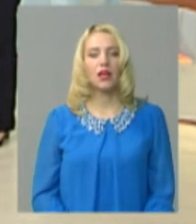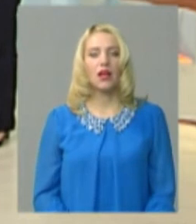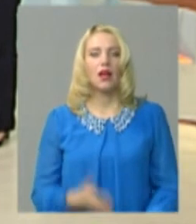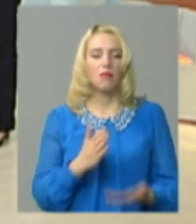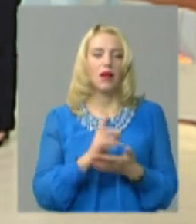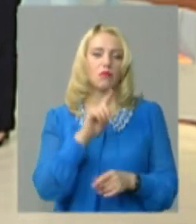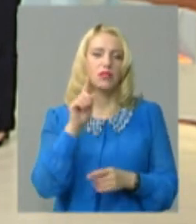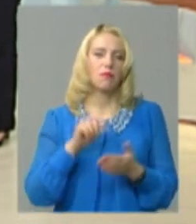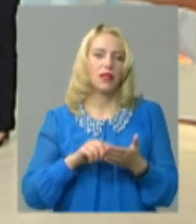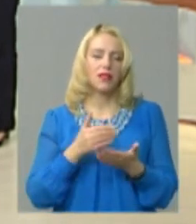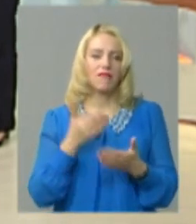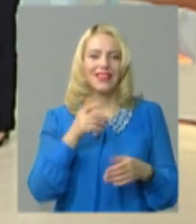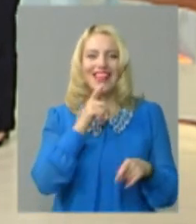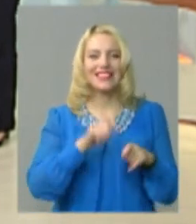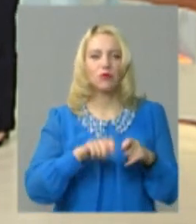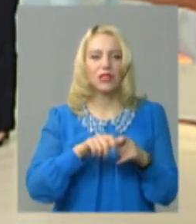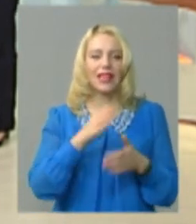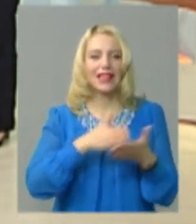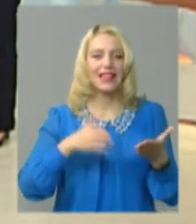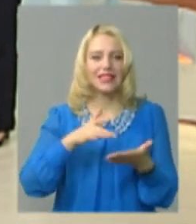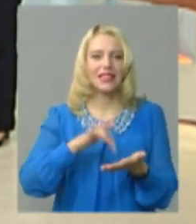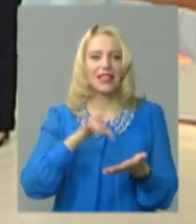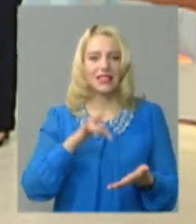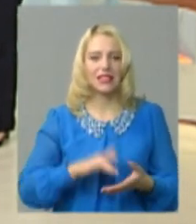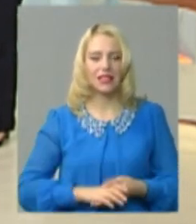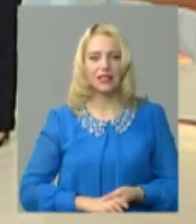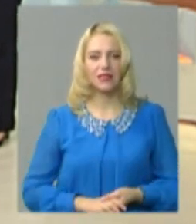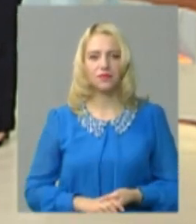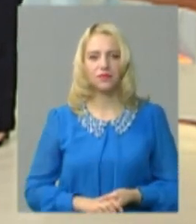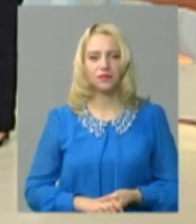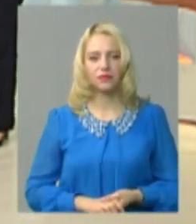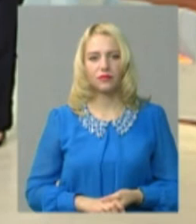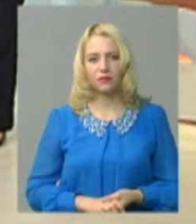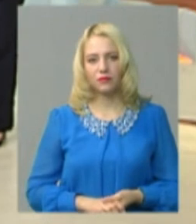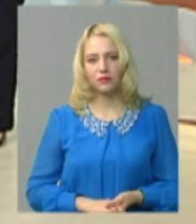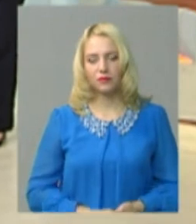маємо далі запитання від експерта з децентралізації Сергія Яцковського.